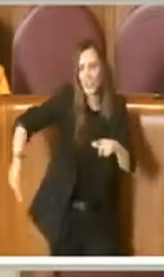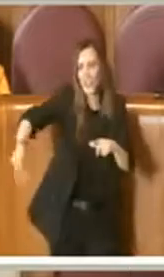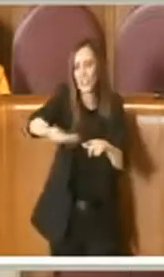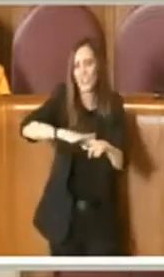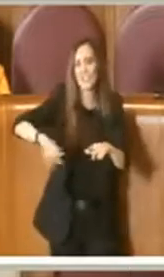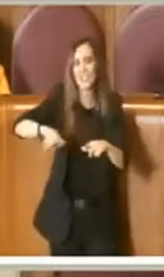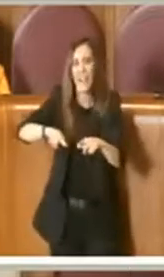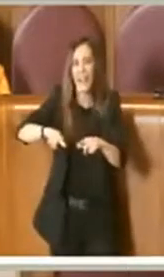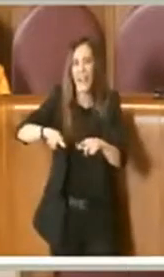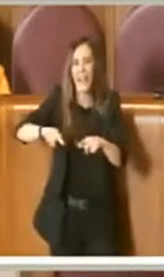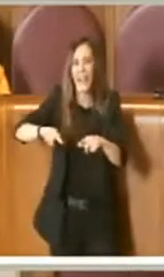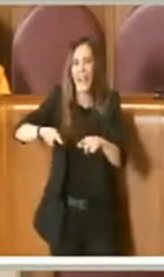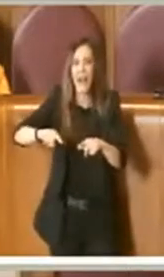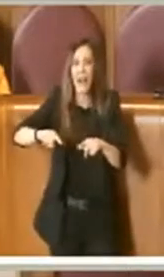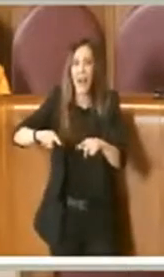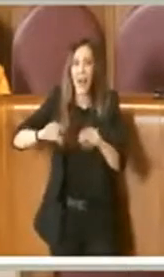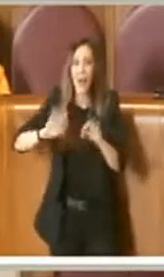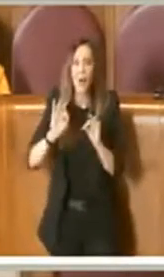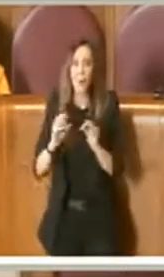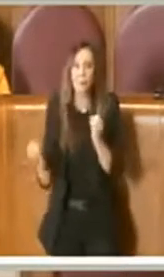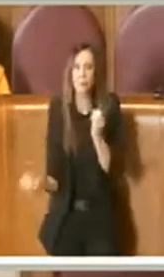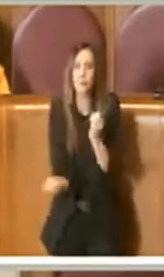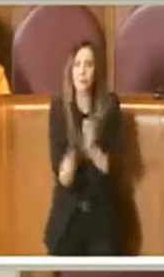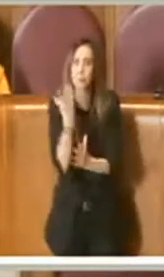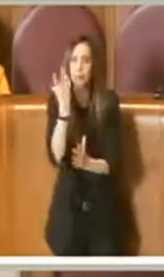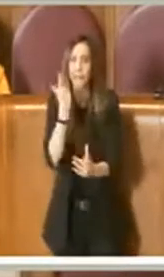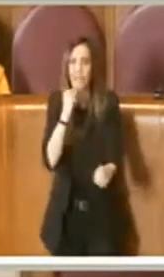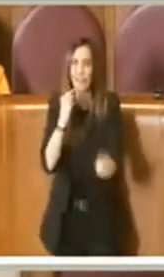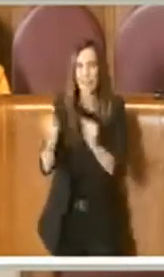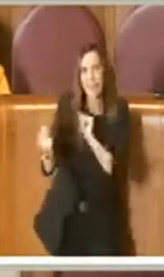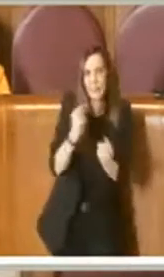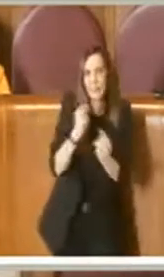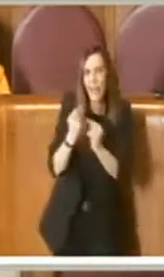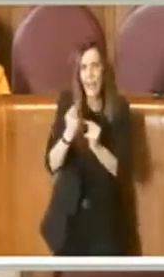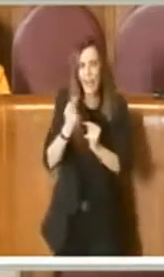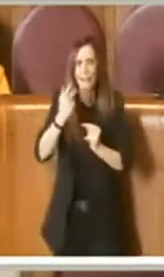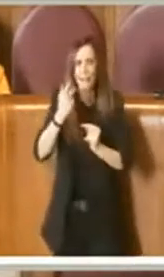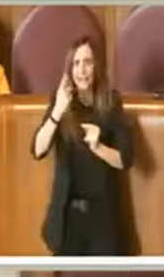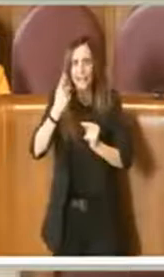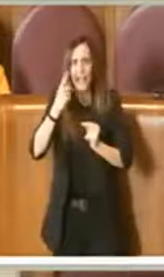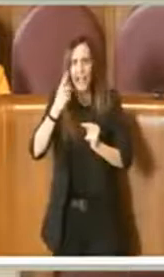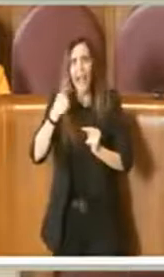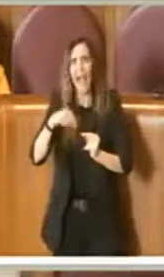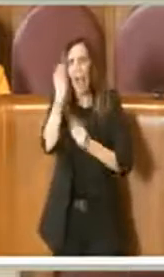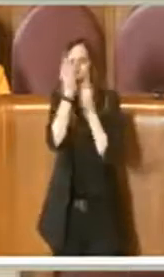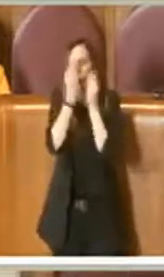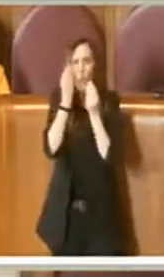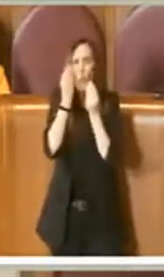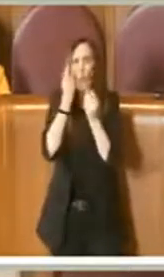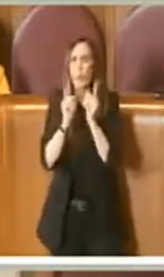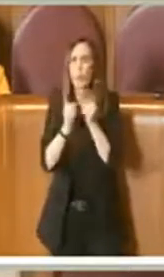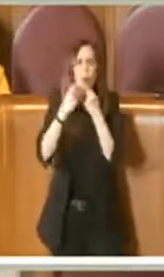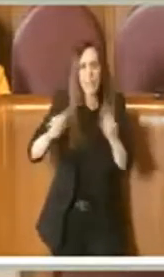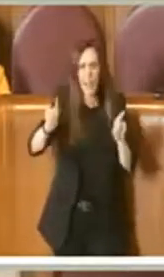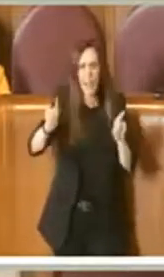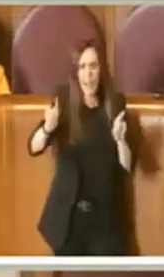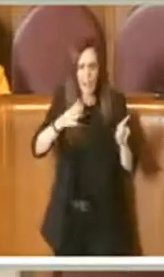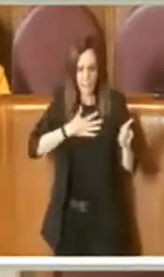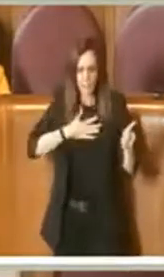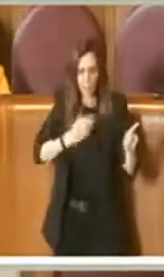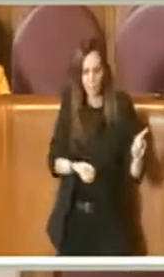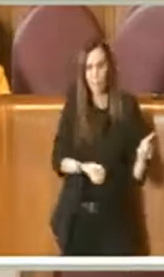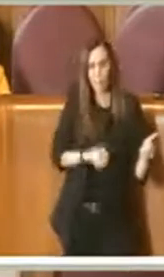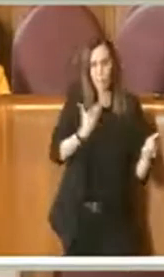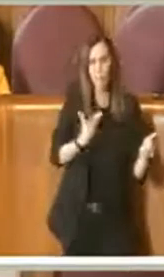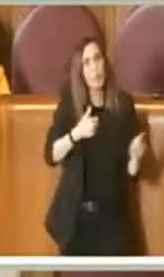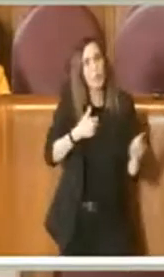dibattiti, anche ovviamente in questo caso con posizioni politiche diverse da quelle che abbiamo espresso noi, io credo